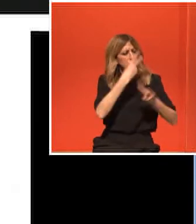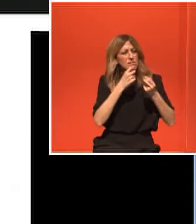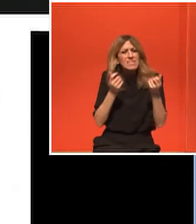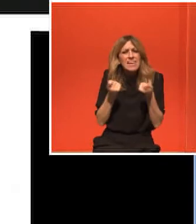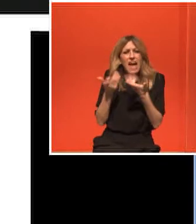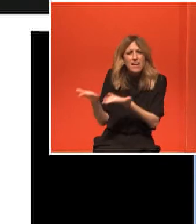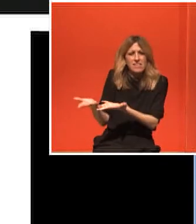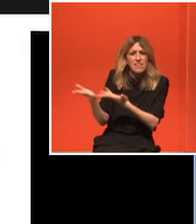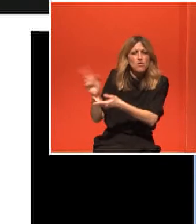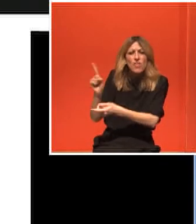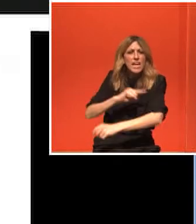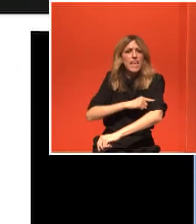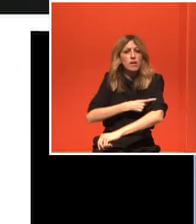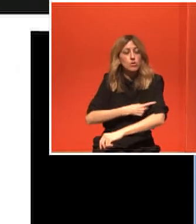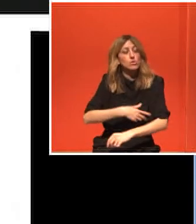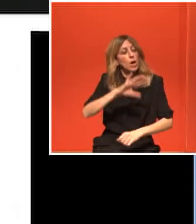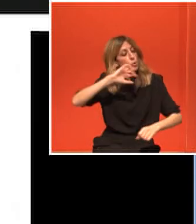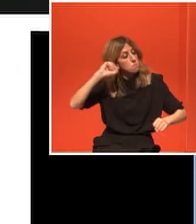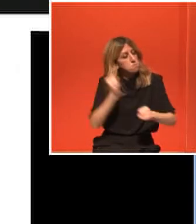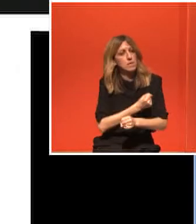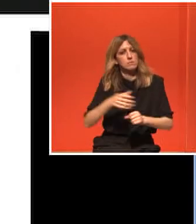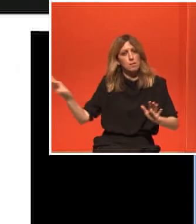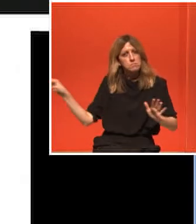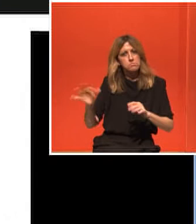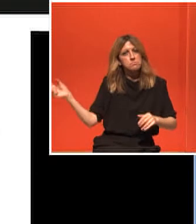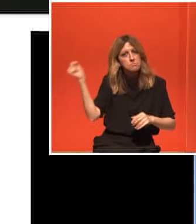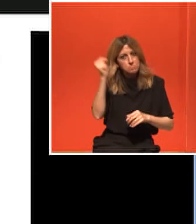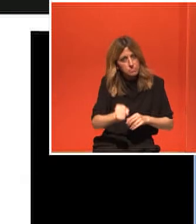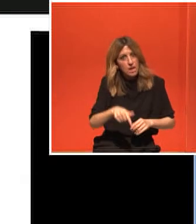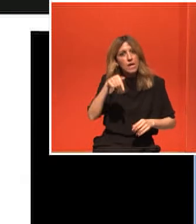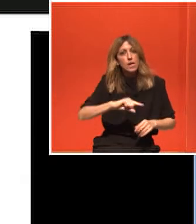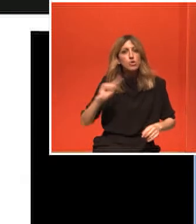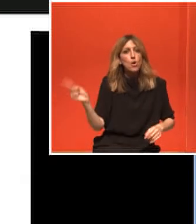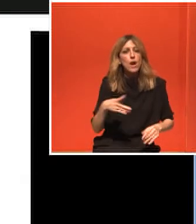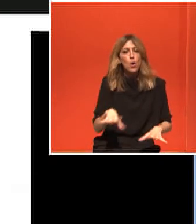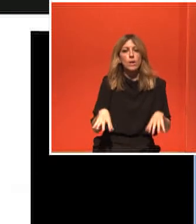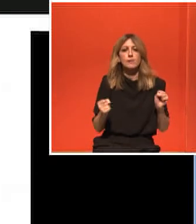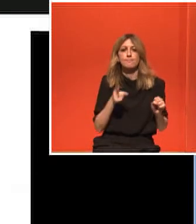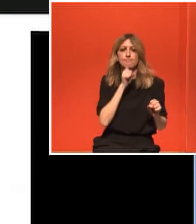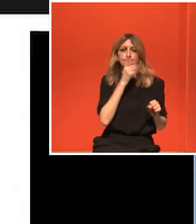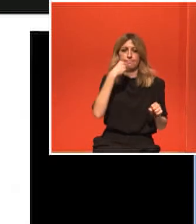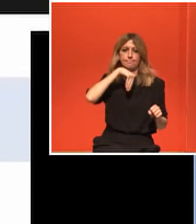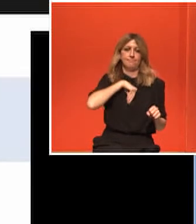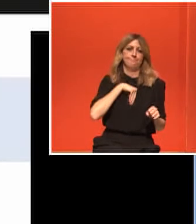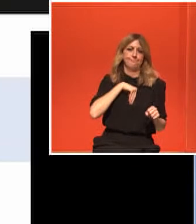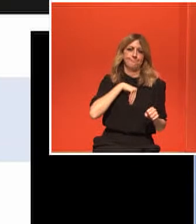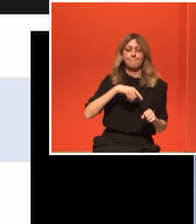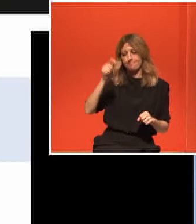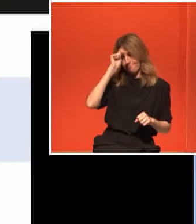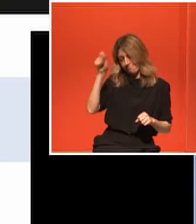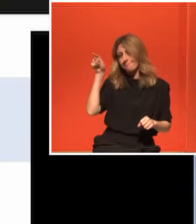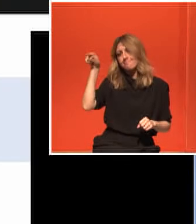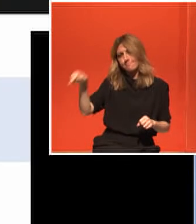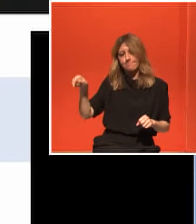το ολιστικό πράγμα της φυσιολογίας του ανθρώπου και της αντιμετώπισης των νόσων. Έτσι λοιπόν,